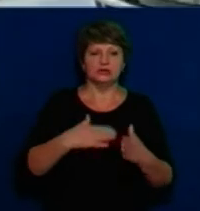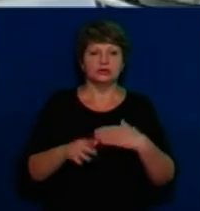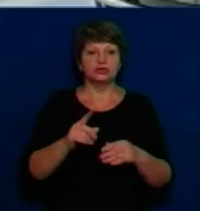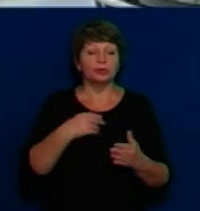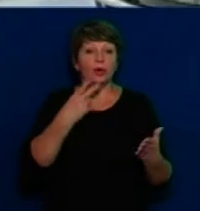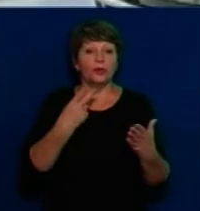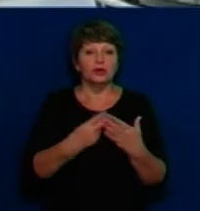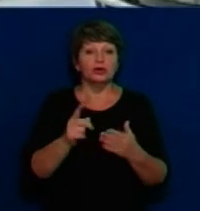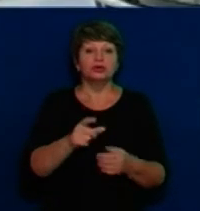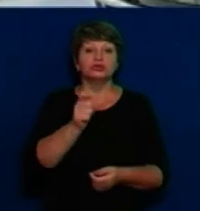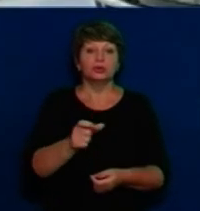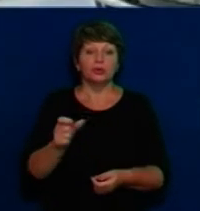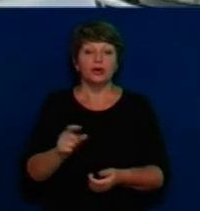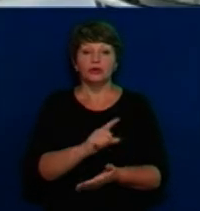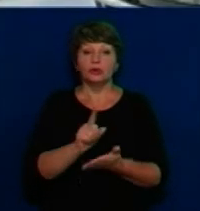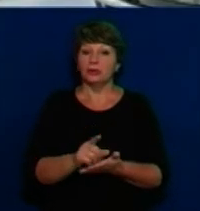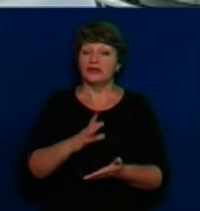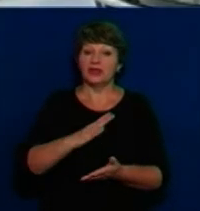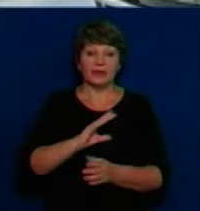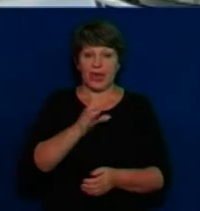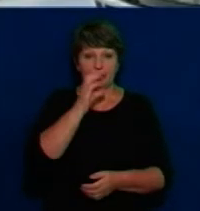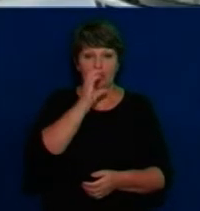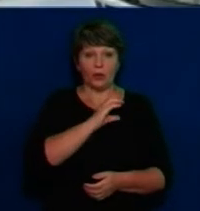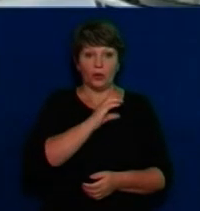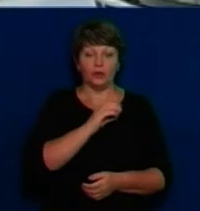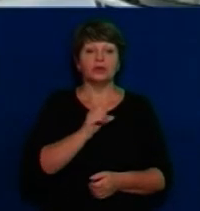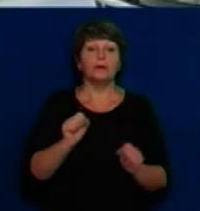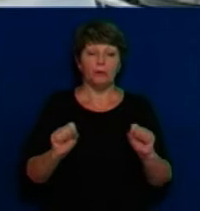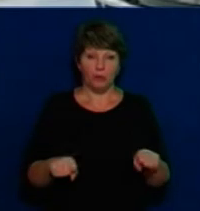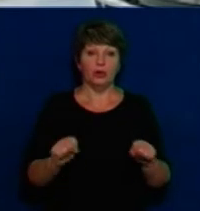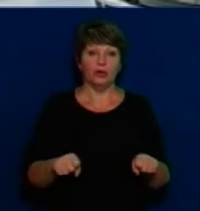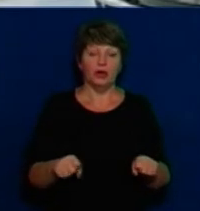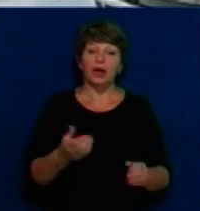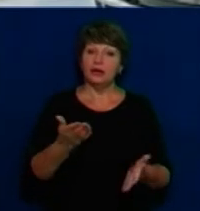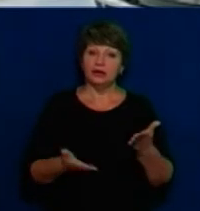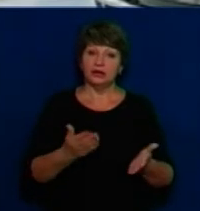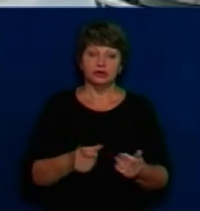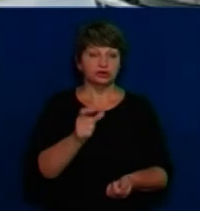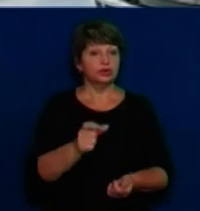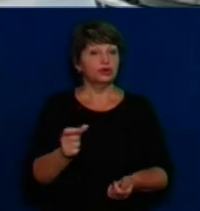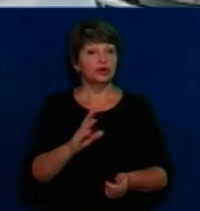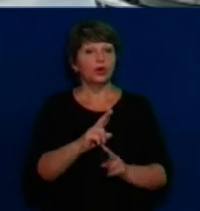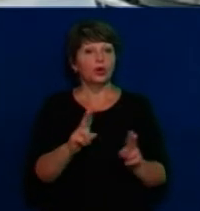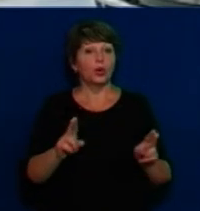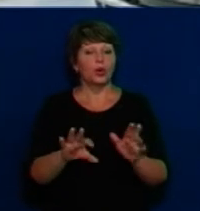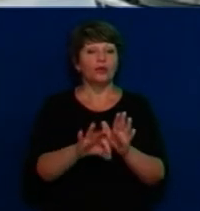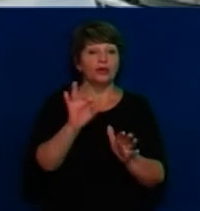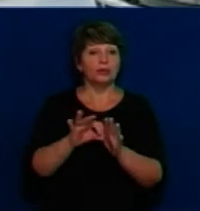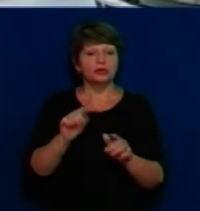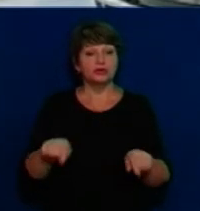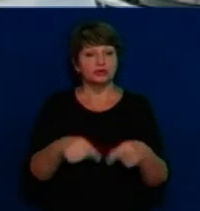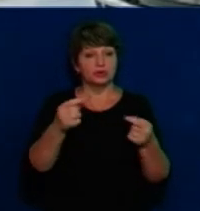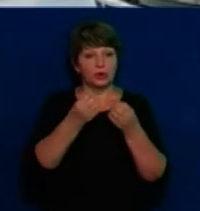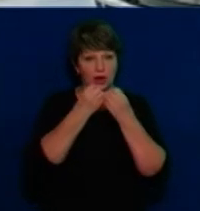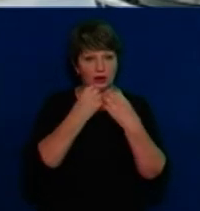побачили, що громада повинна бути непоганою, ну, як спроможною. І якщо там люди, кого виберуть і создадуть хорошу